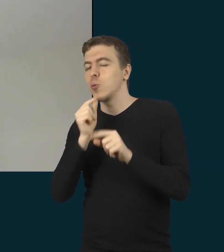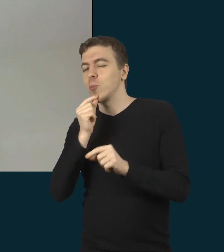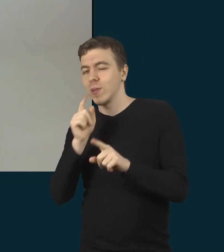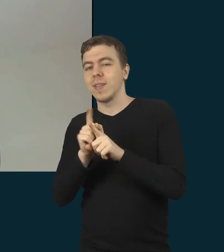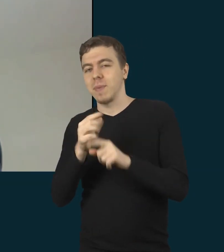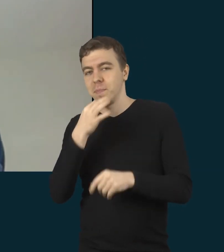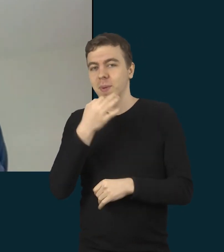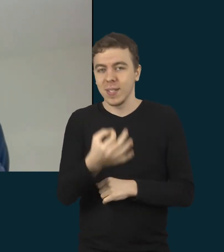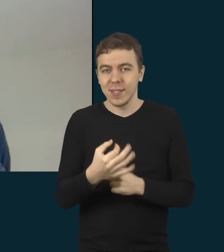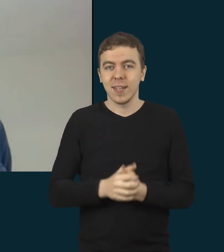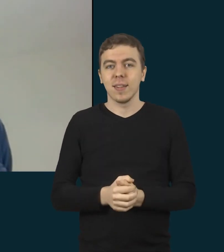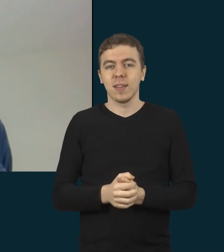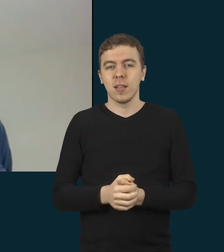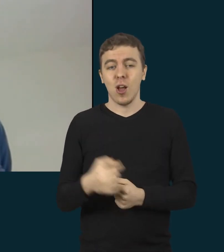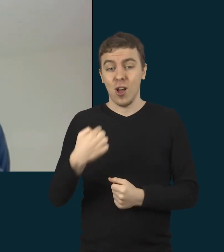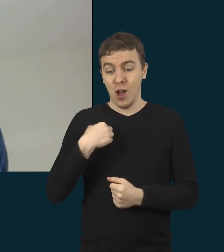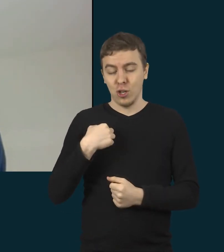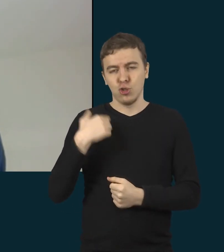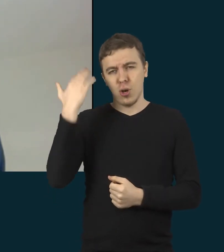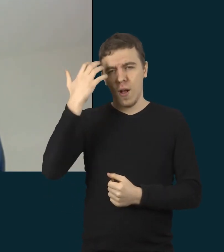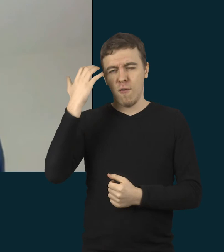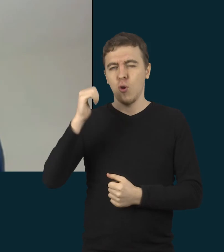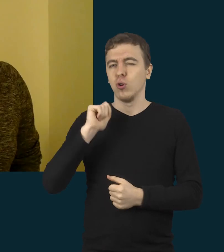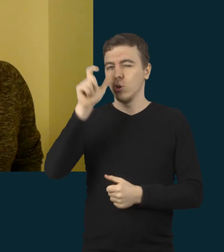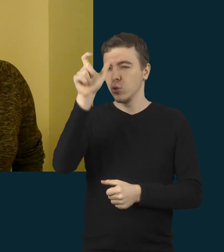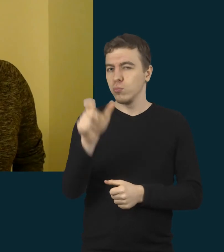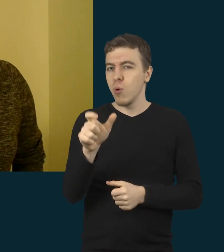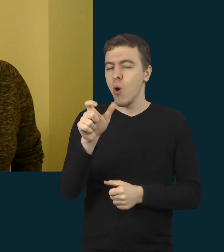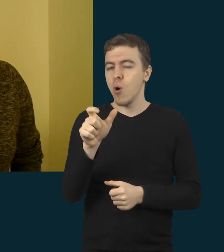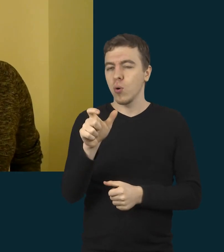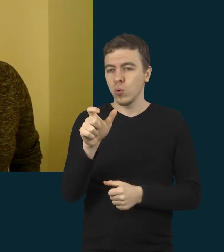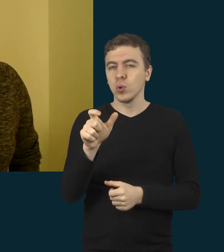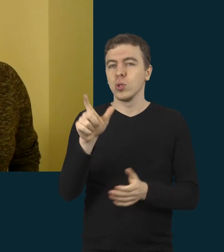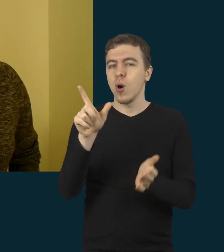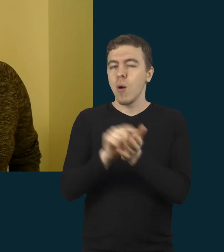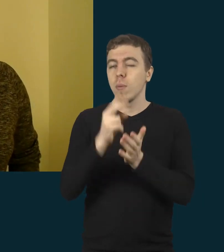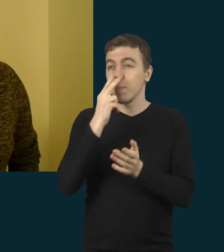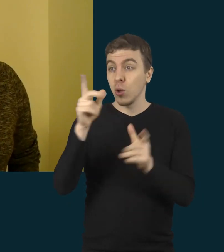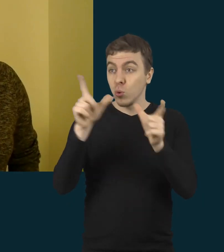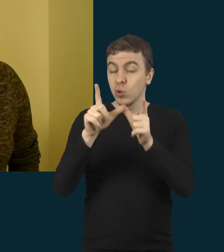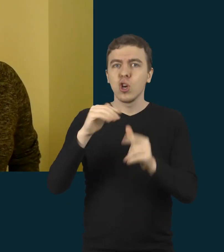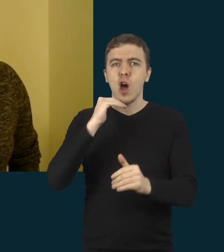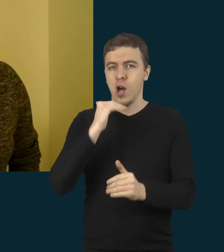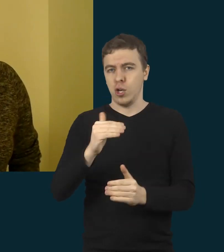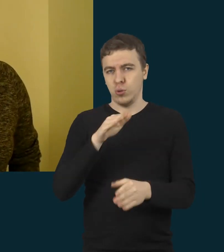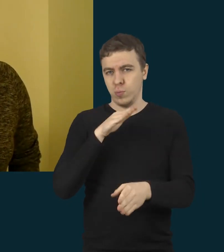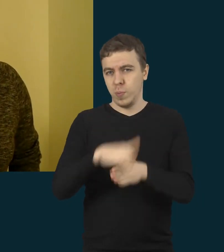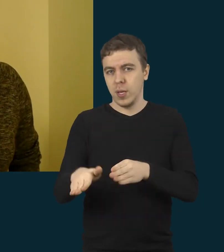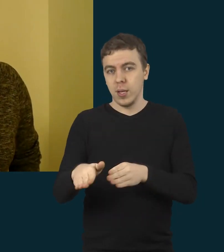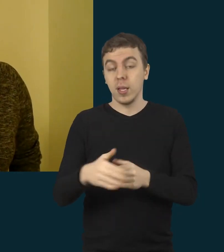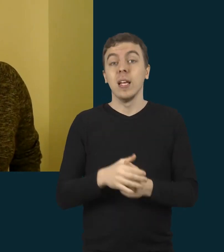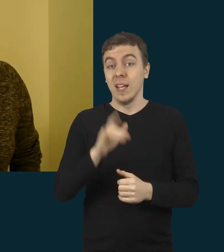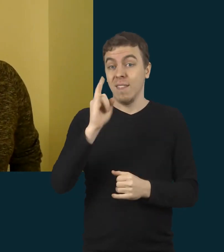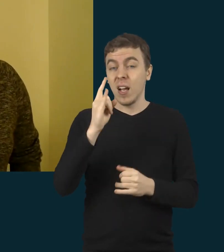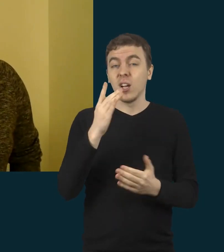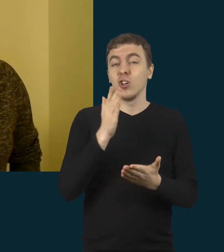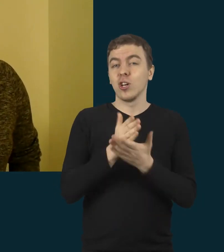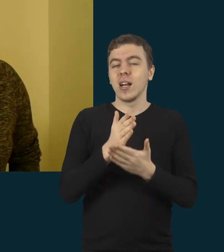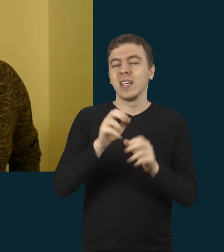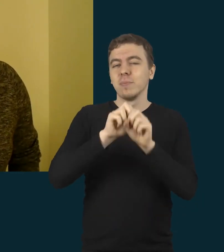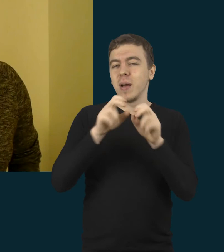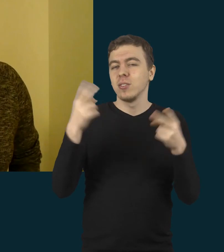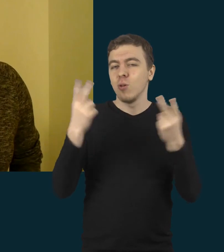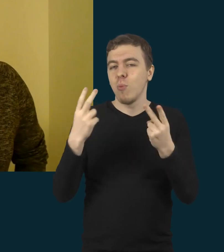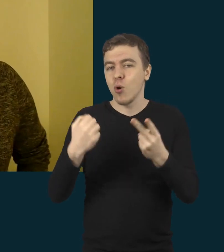žmogus, kuris mano, kad vaikam turi būti viskas labai aišku, mes turim, ar tai turi vaiką specialių ygdymosi